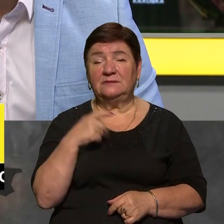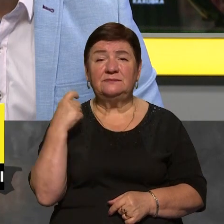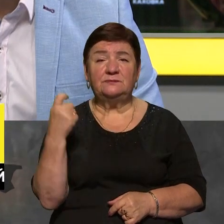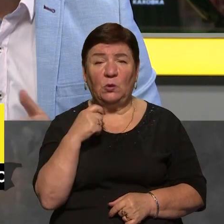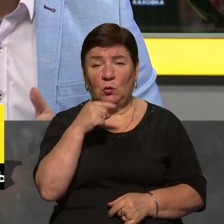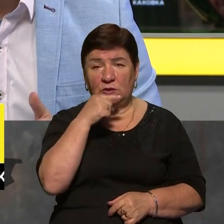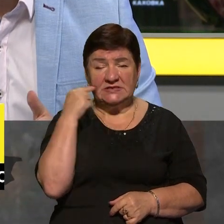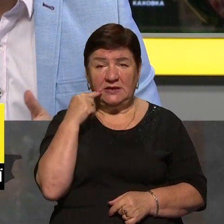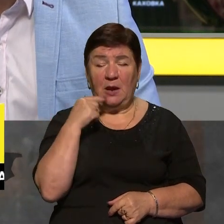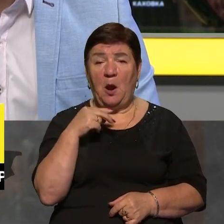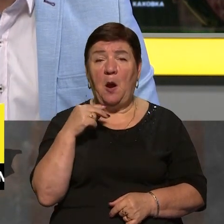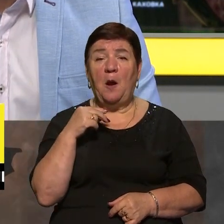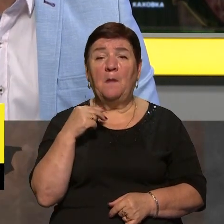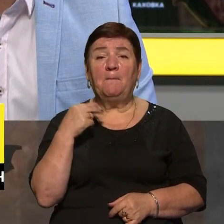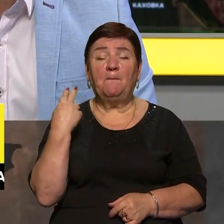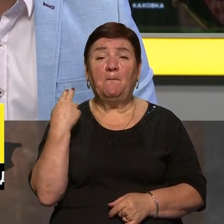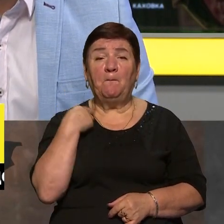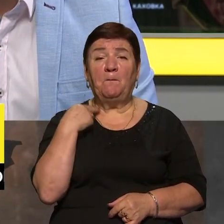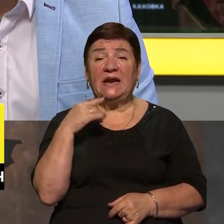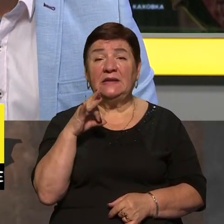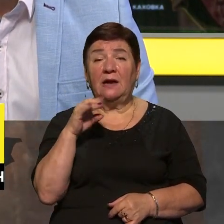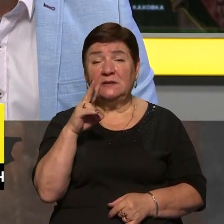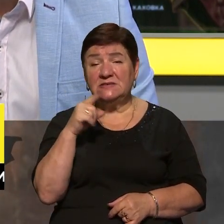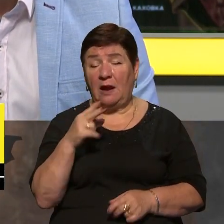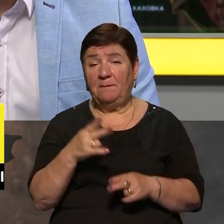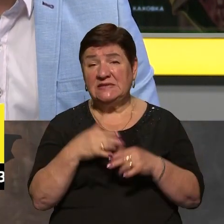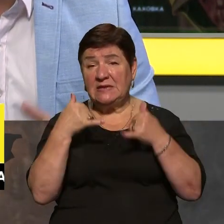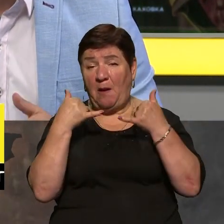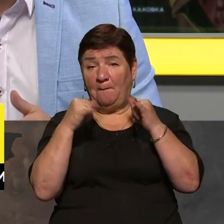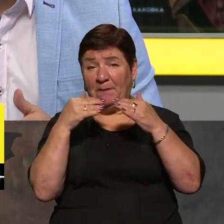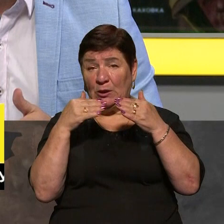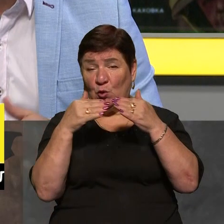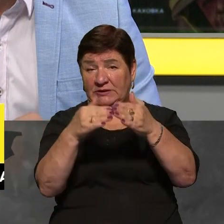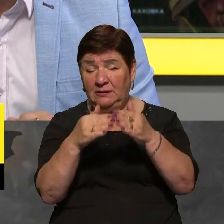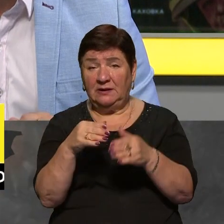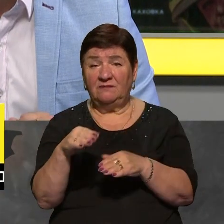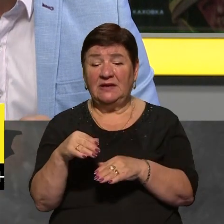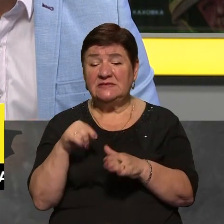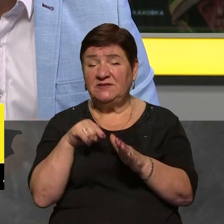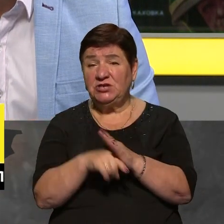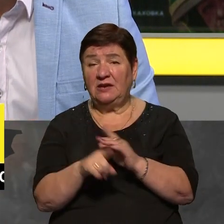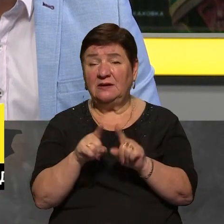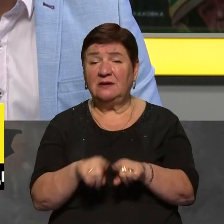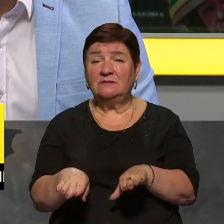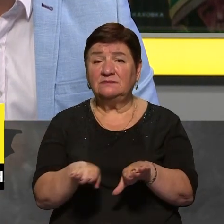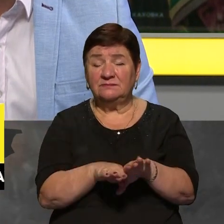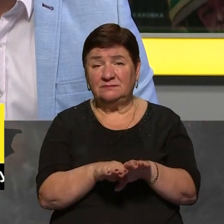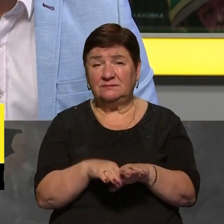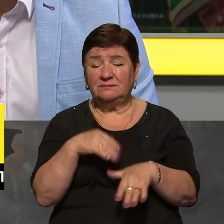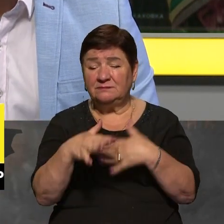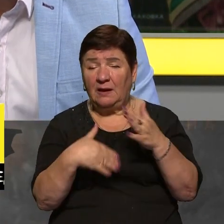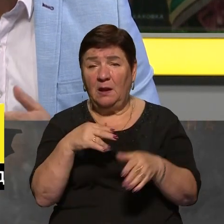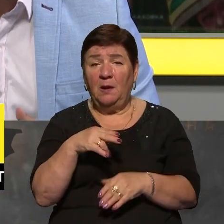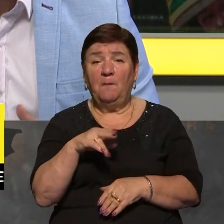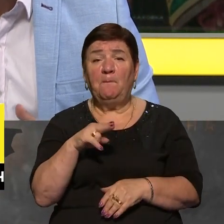у Росії. У британській розвідці заявили, що атаки безпілотників на Москву, надзвичайний рівень внутрішніх репресій та заклад ПВК